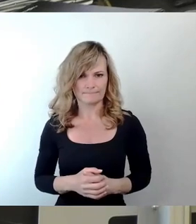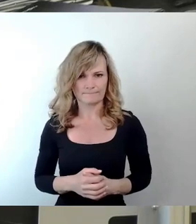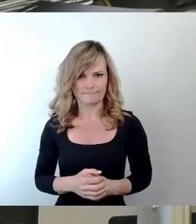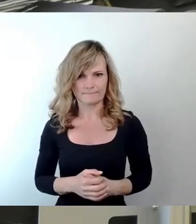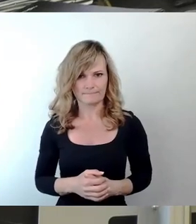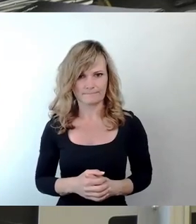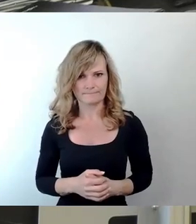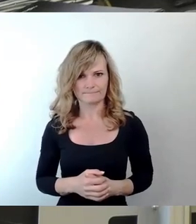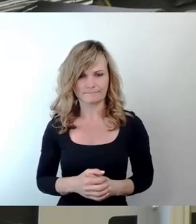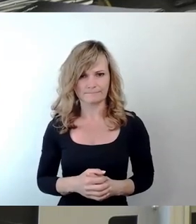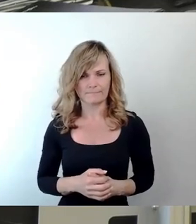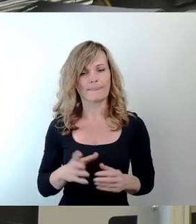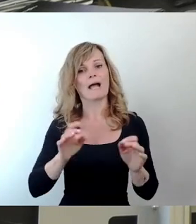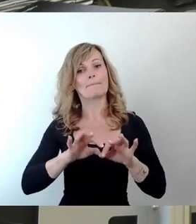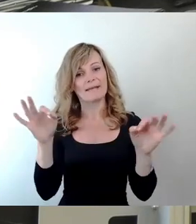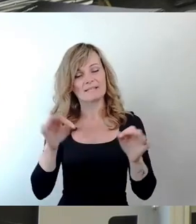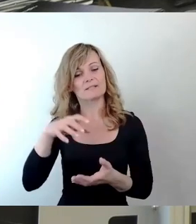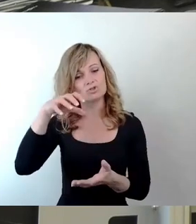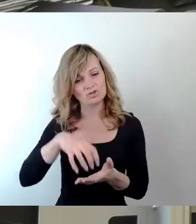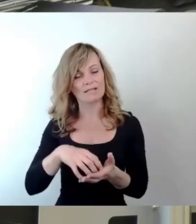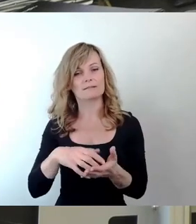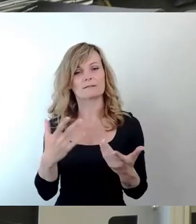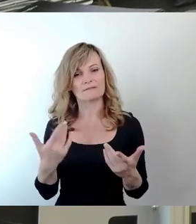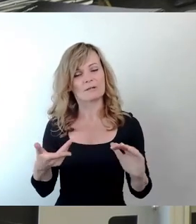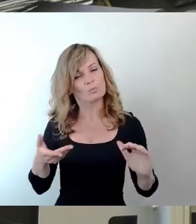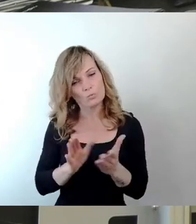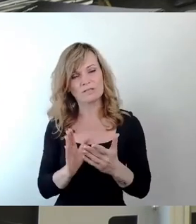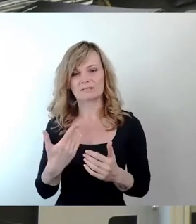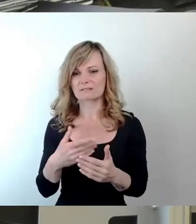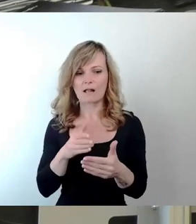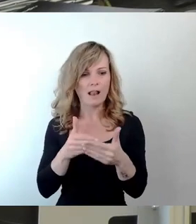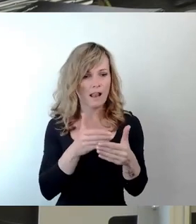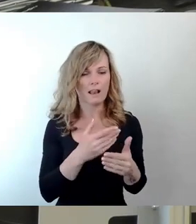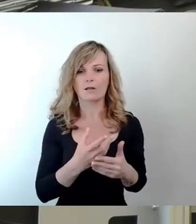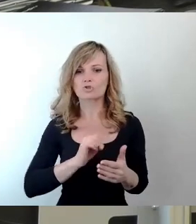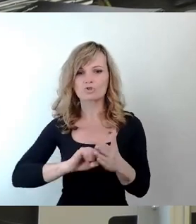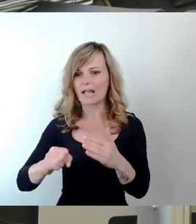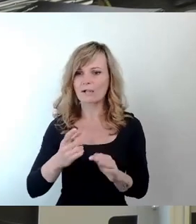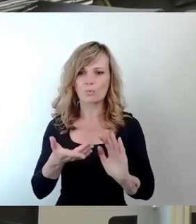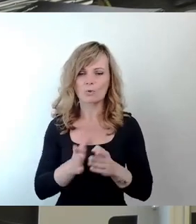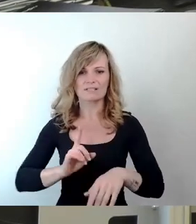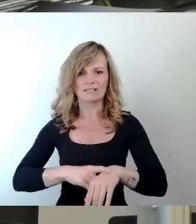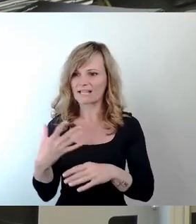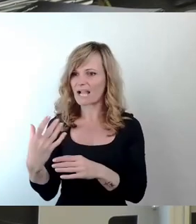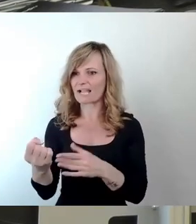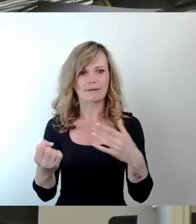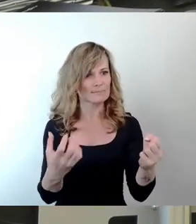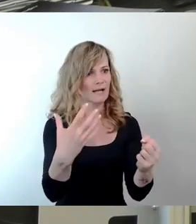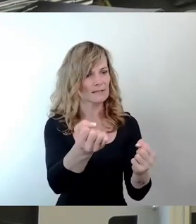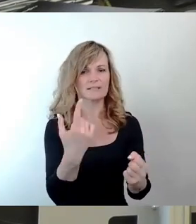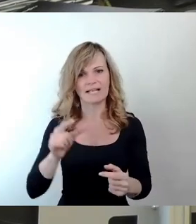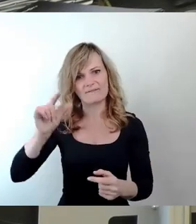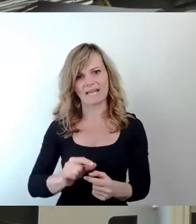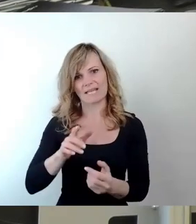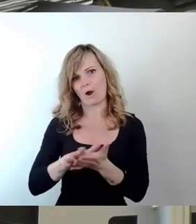denn am besten ist die Stadt für kurzen Wege, wo im Prinzip alles in kurzer Zeit erreichbar ist. Dann ist der Aufwand am geringsten. Man braucht weniger